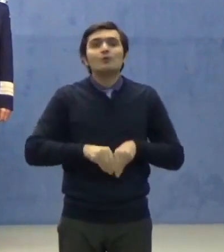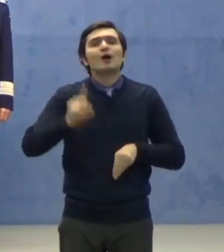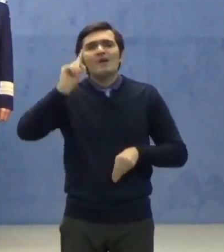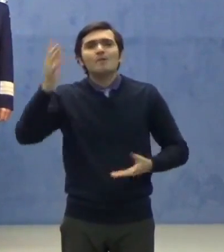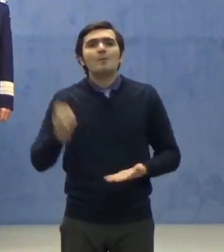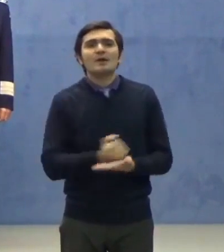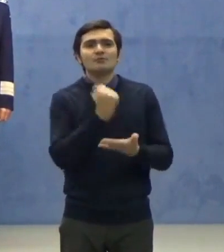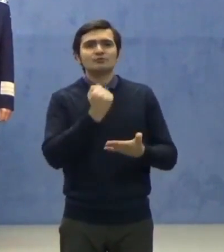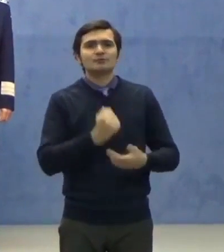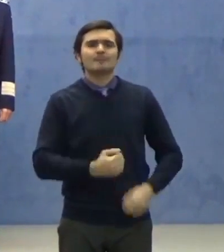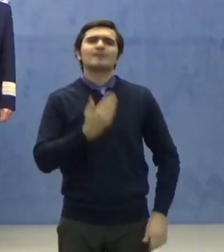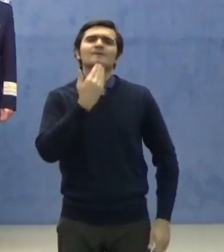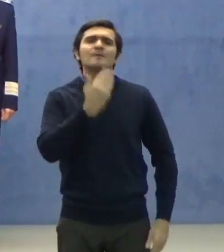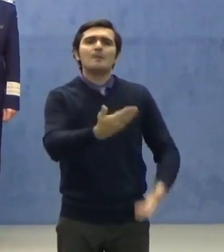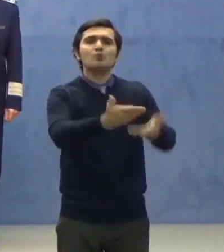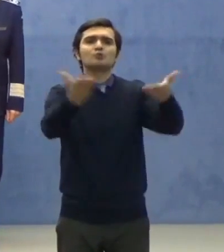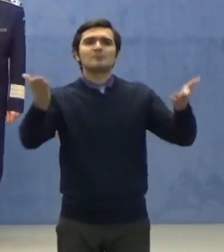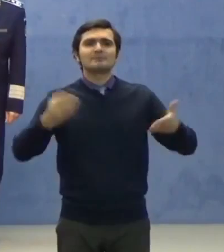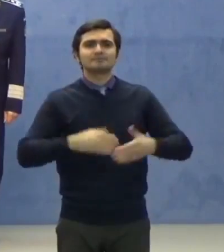reuși. Vă mulțumim!